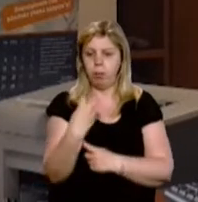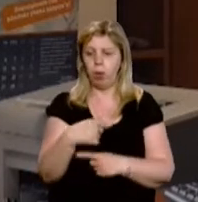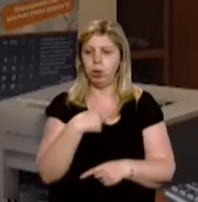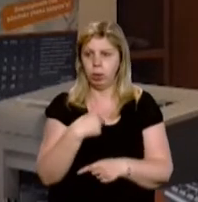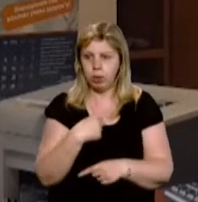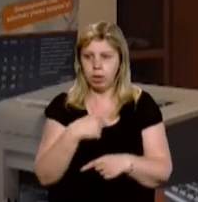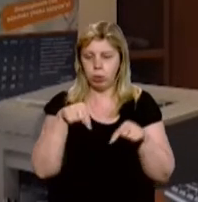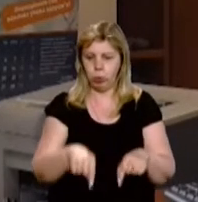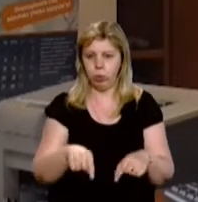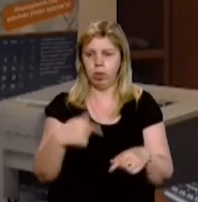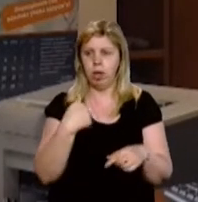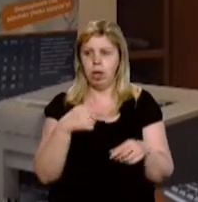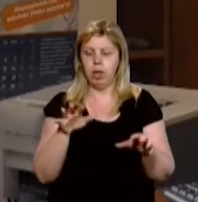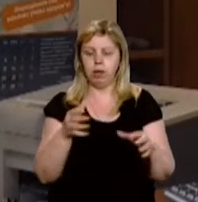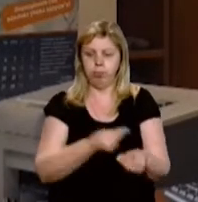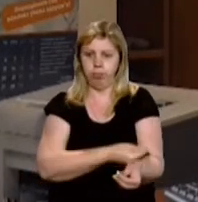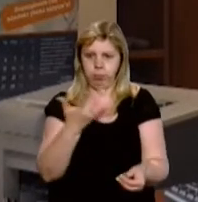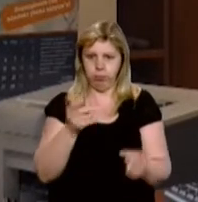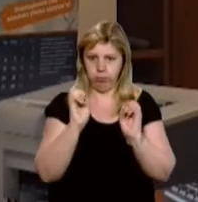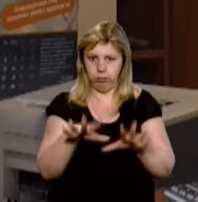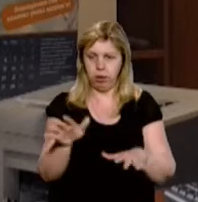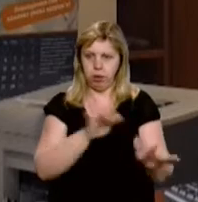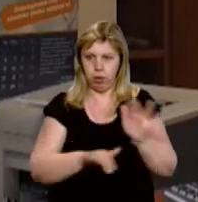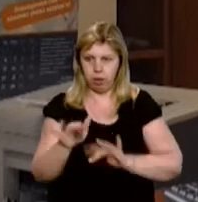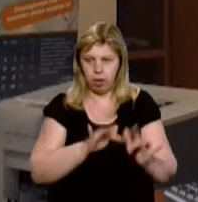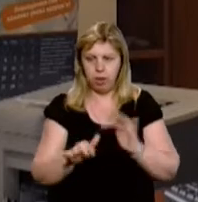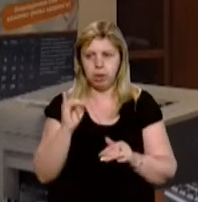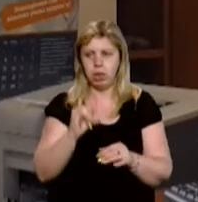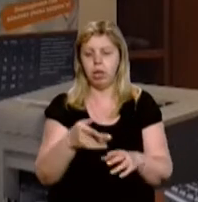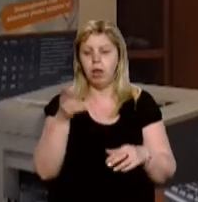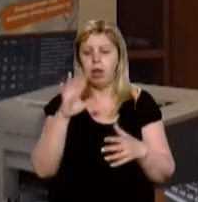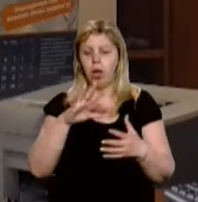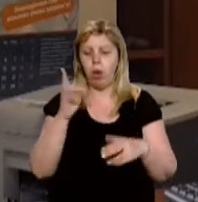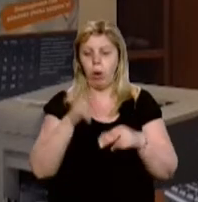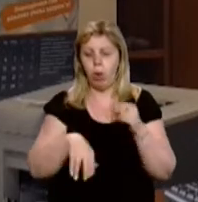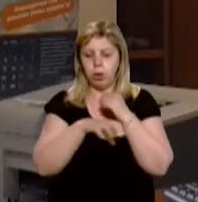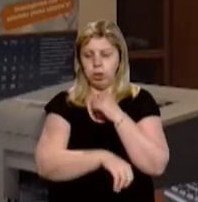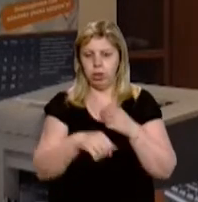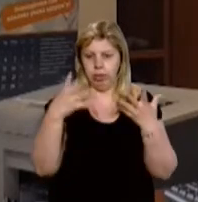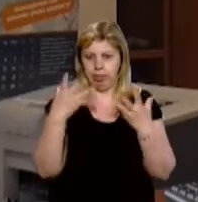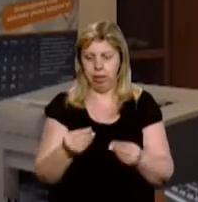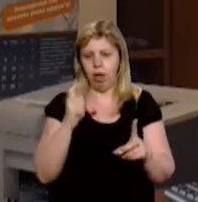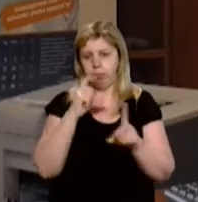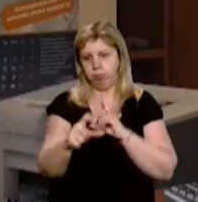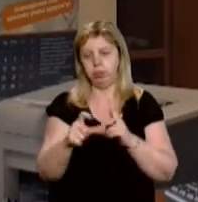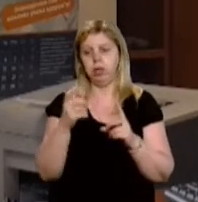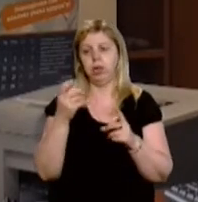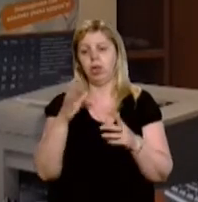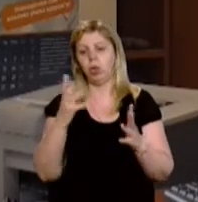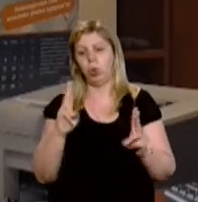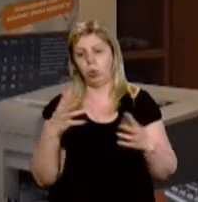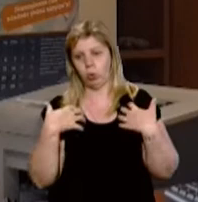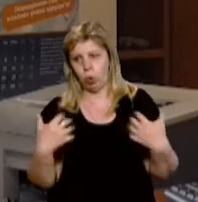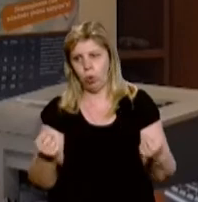тут у них забирається кров для тестування, і наприкінці дня ми даємо відповідь, хто здоровий,